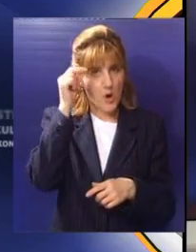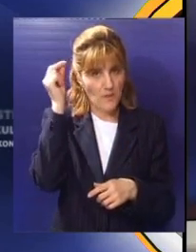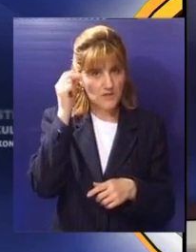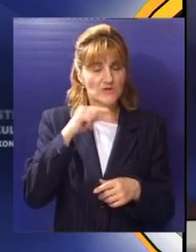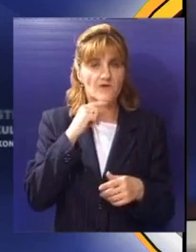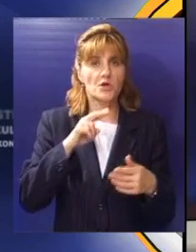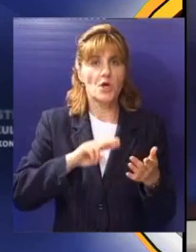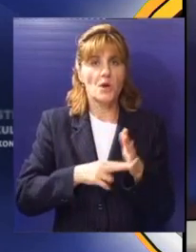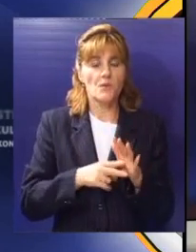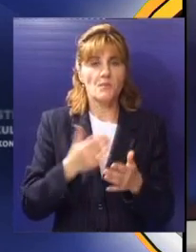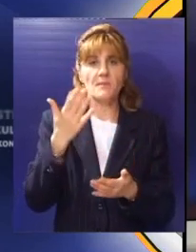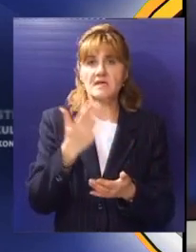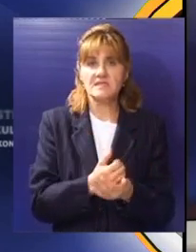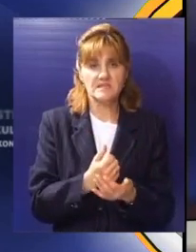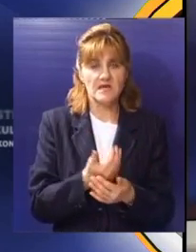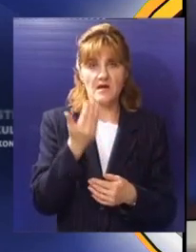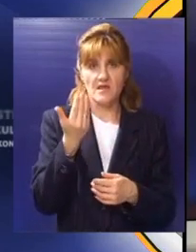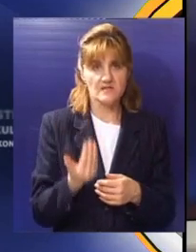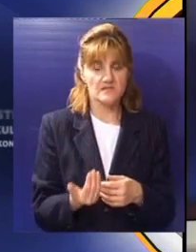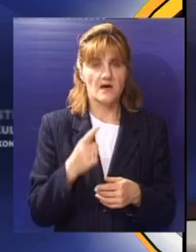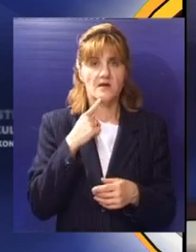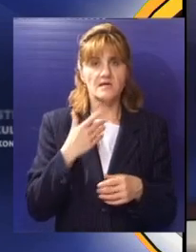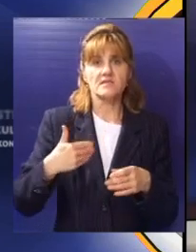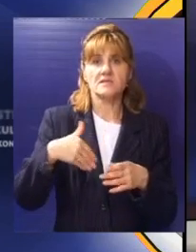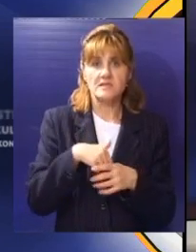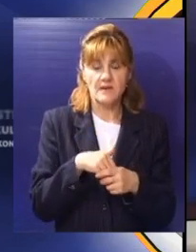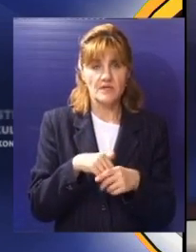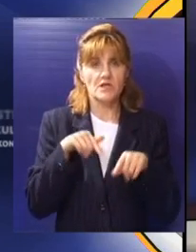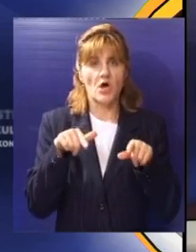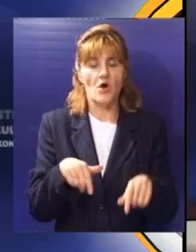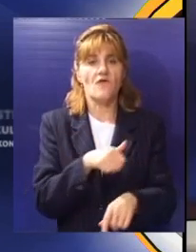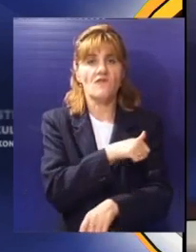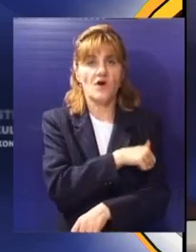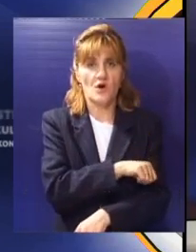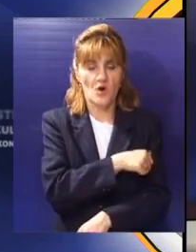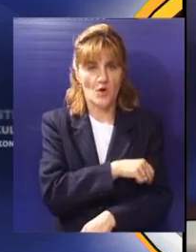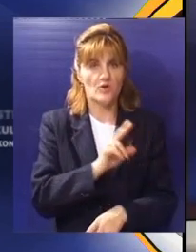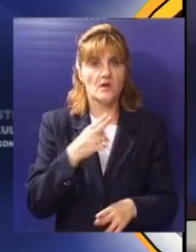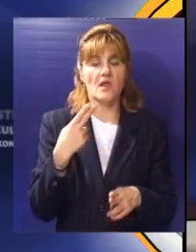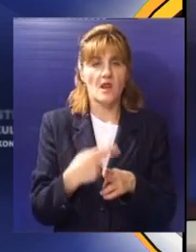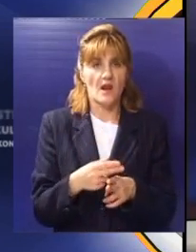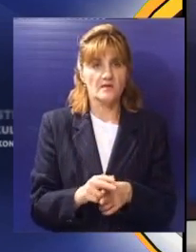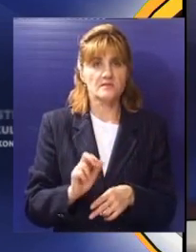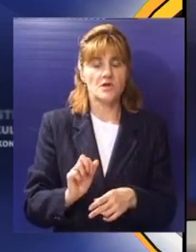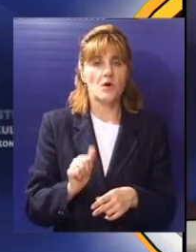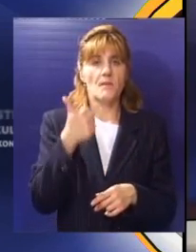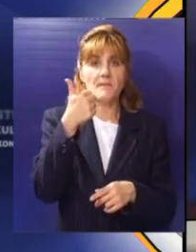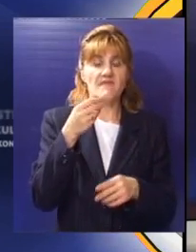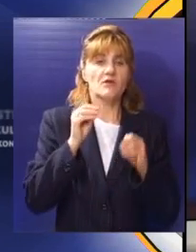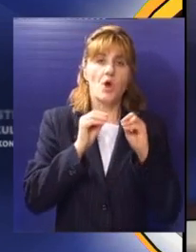ali i probleme oko zarada i standarda zaposlenih. Ove godine globalna nedelja aktivnosti pod nazivom Prvi cilj obrazovanje